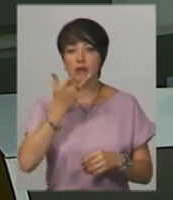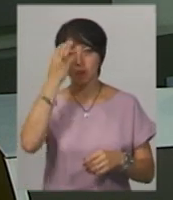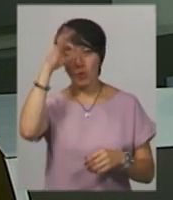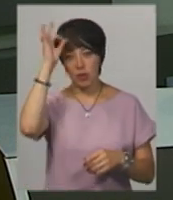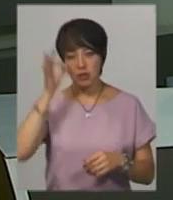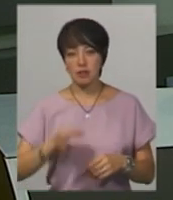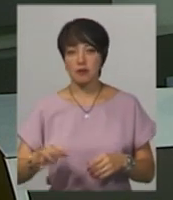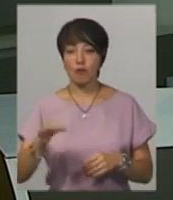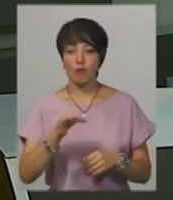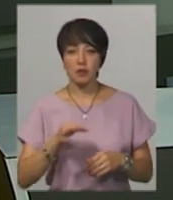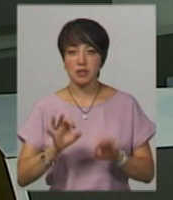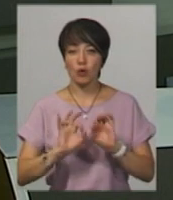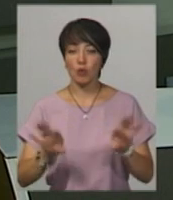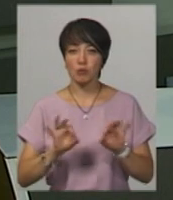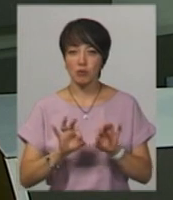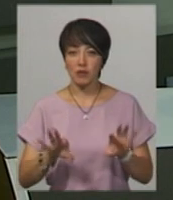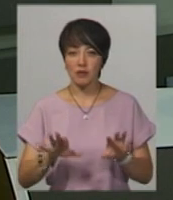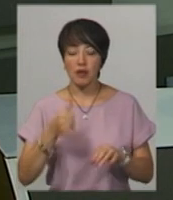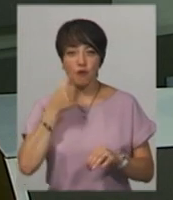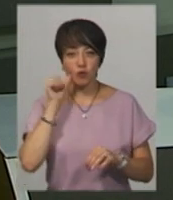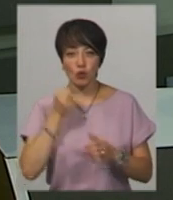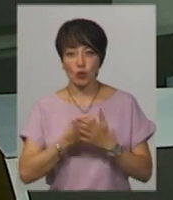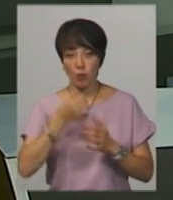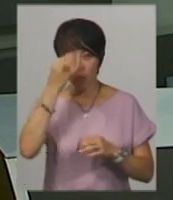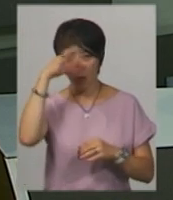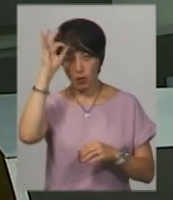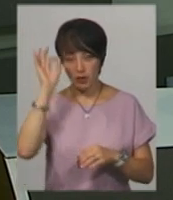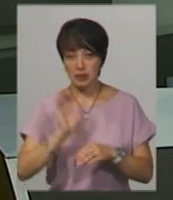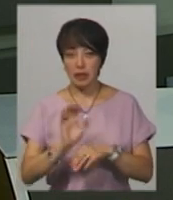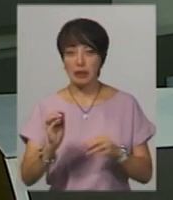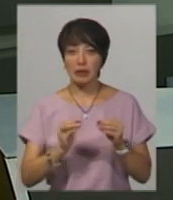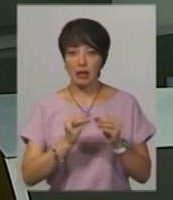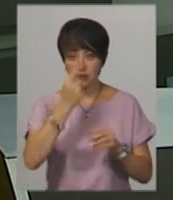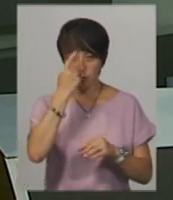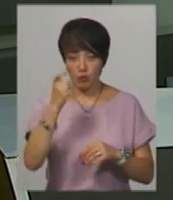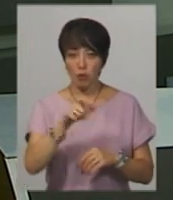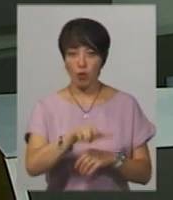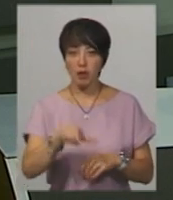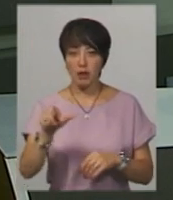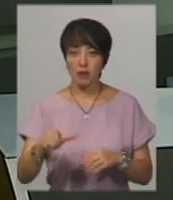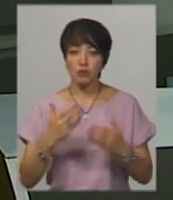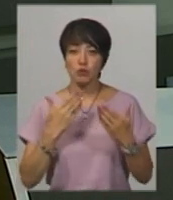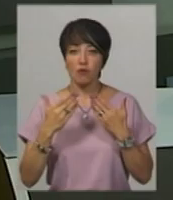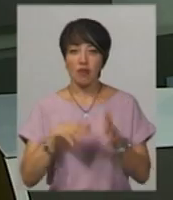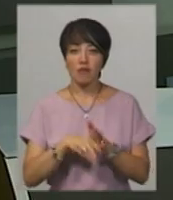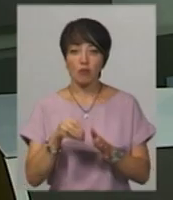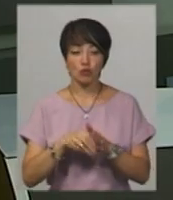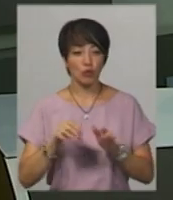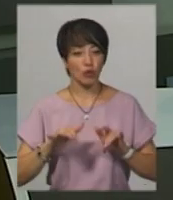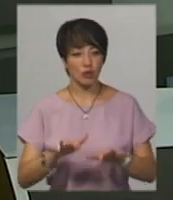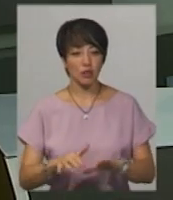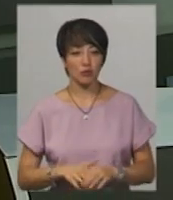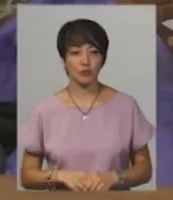в області Валентин Білянський розповів, завчора до поліції надійшло 10 повідомлень громадян, які стосувалися виборчого процесу.